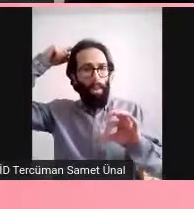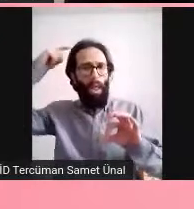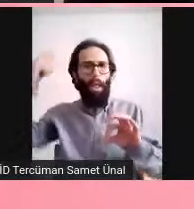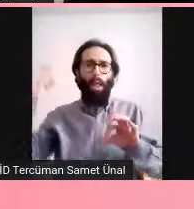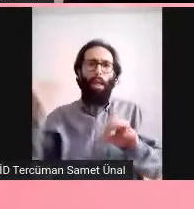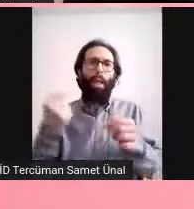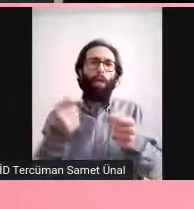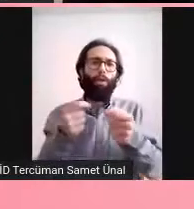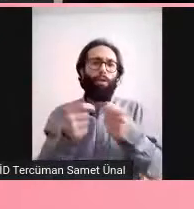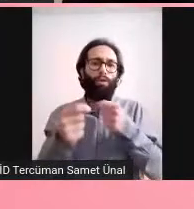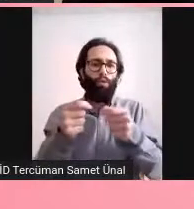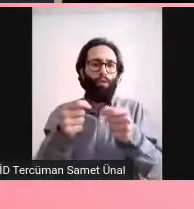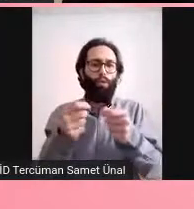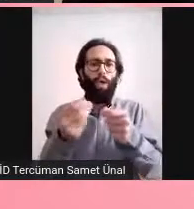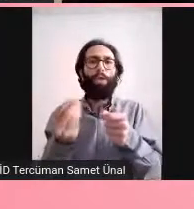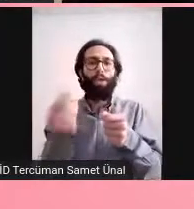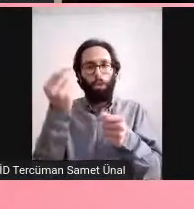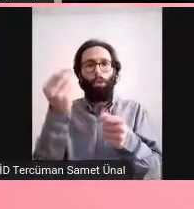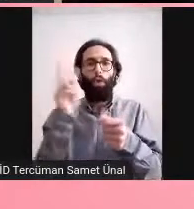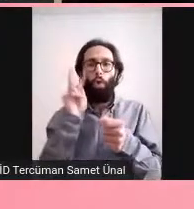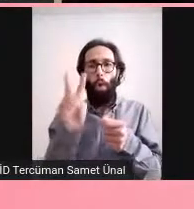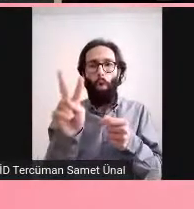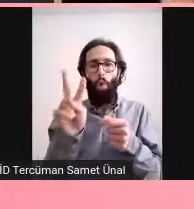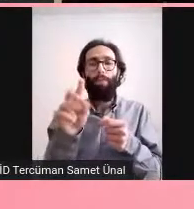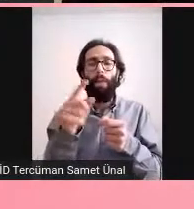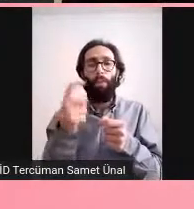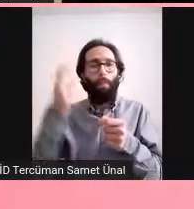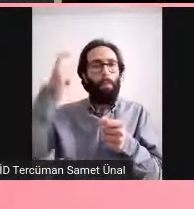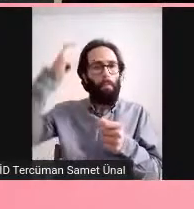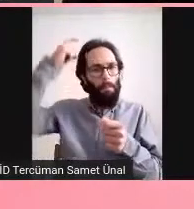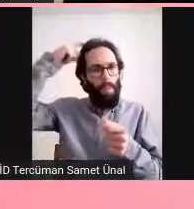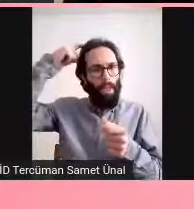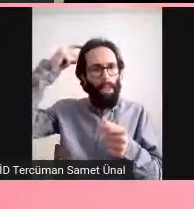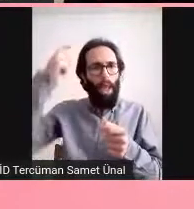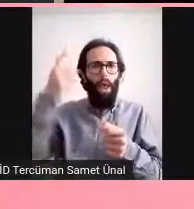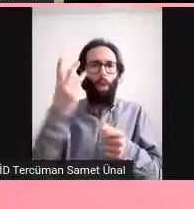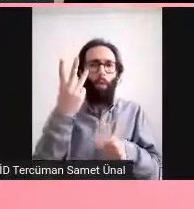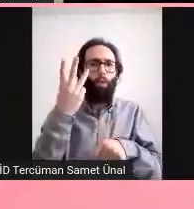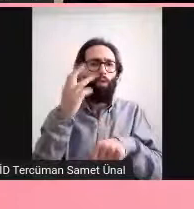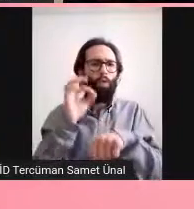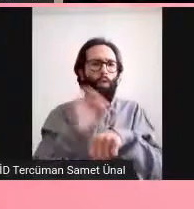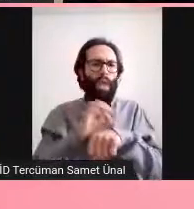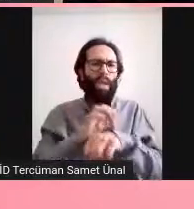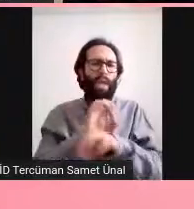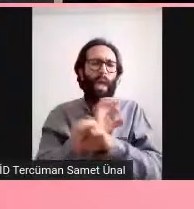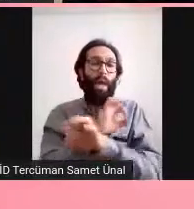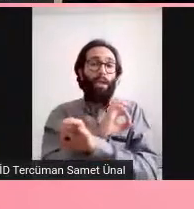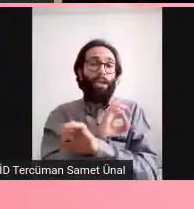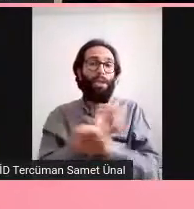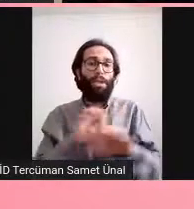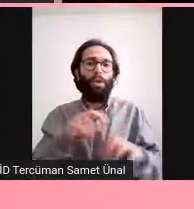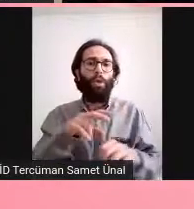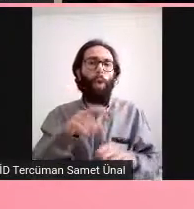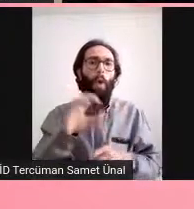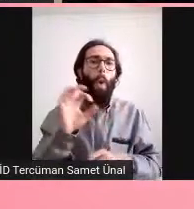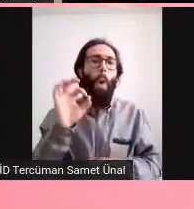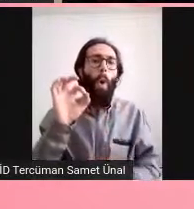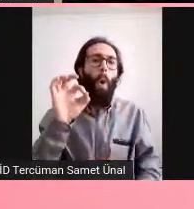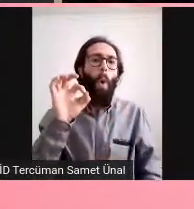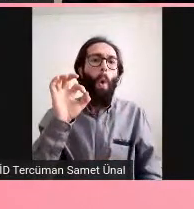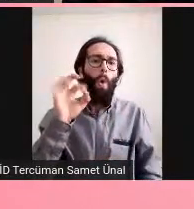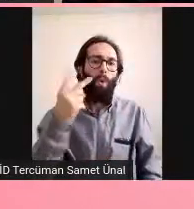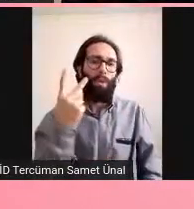Bu beyne oksijen gitmemiş 3 dakika gibi şeyler söylenir ya haberlerde ya filmlerde işte o hipoksi